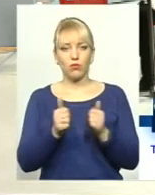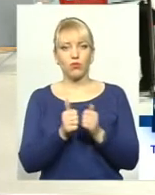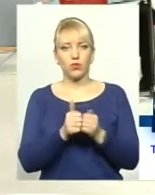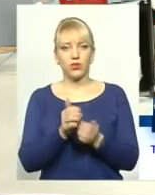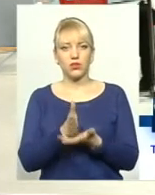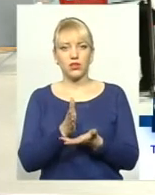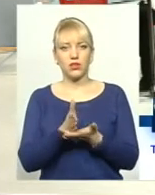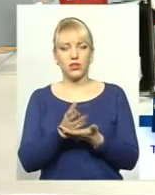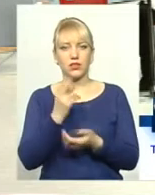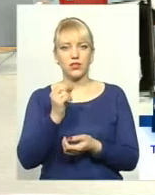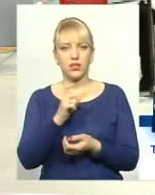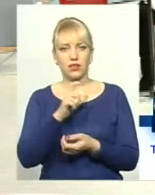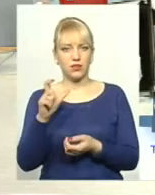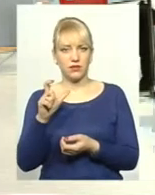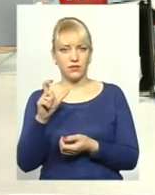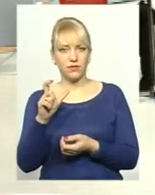цех,